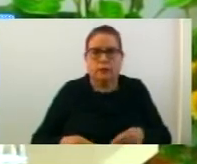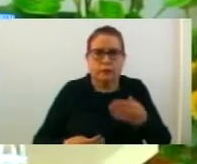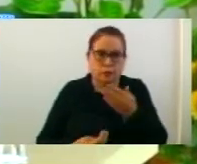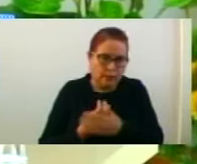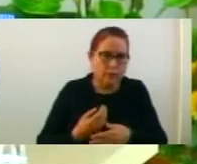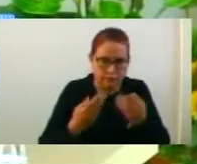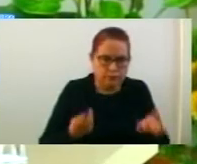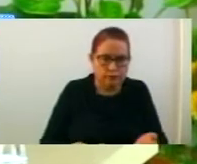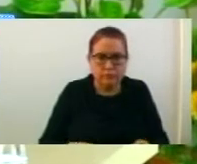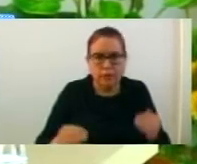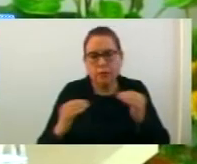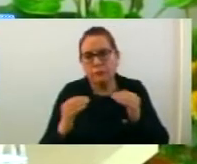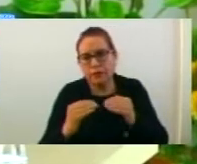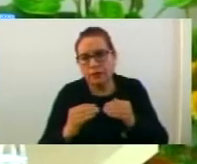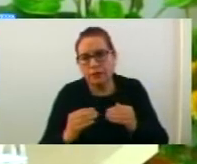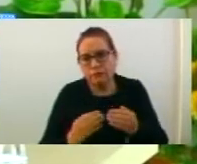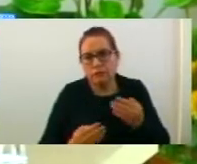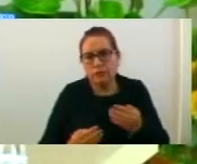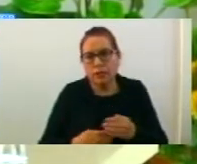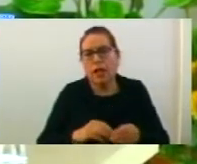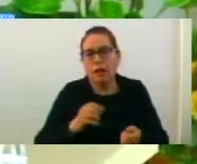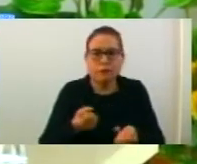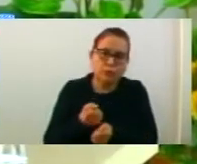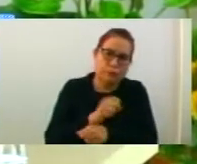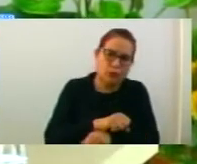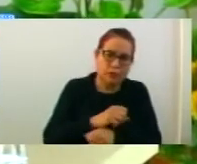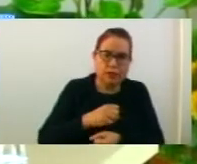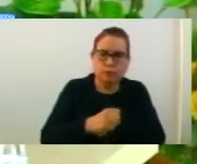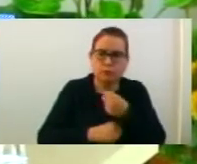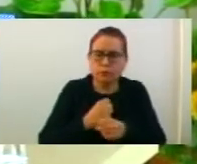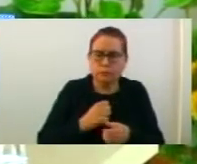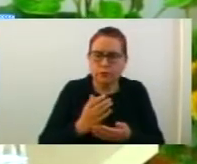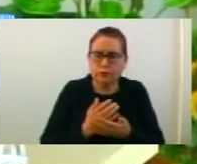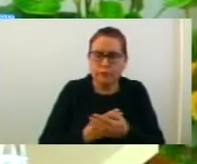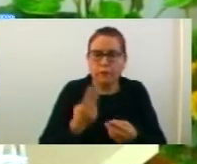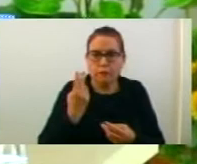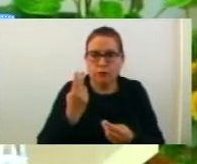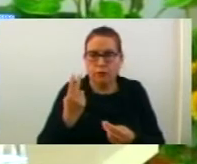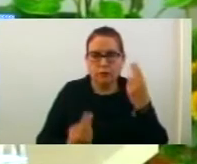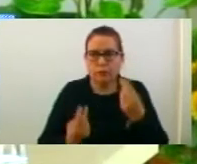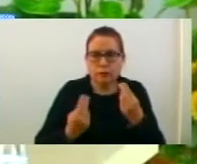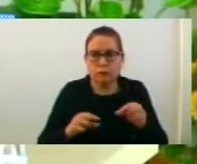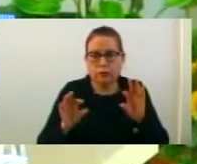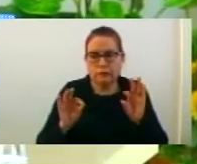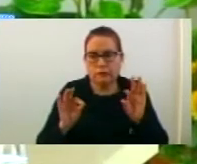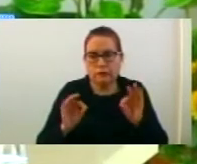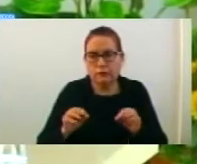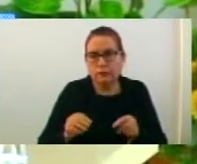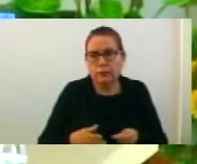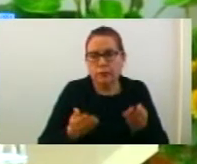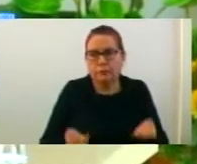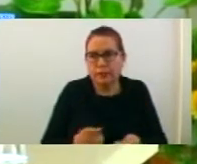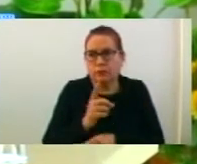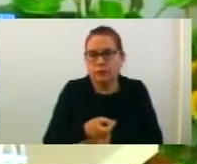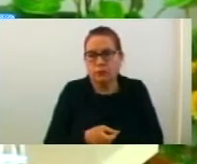186 кроз 1 от 16.2.2018 година. Второ на гласнија ставам точка 10, односно предлог от